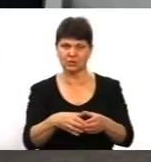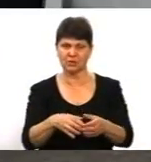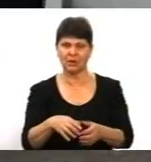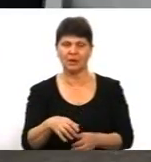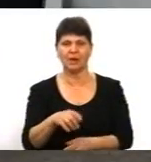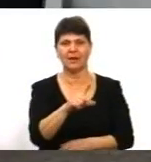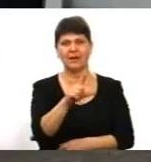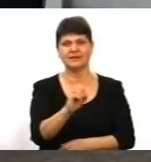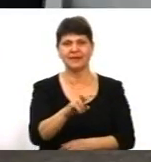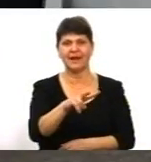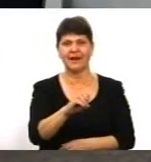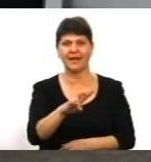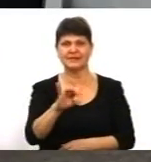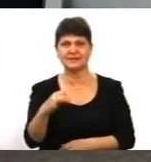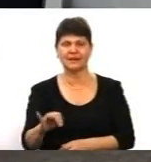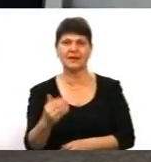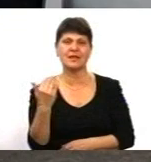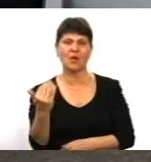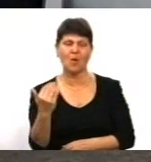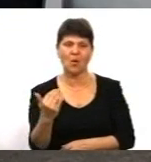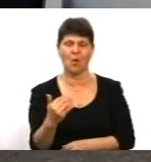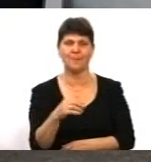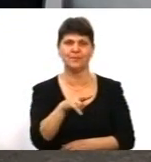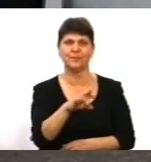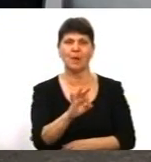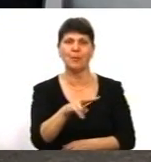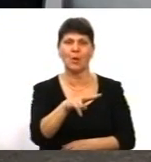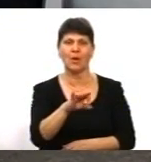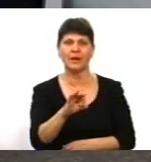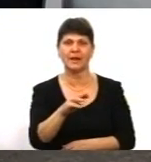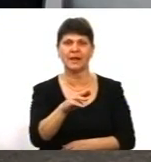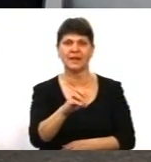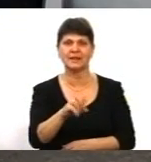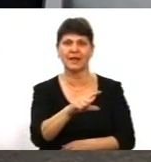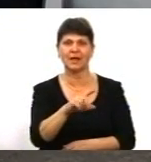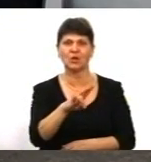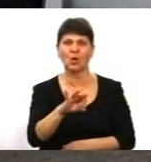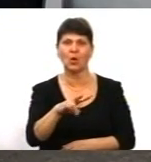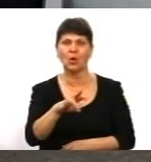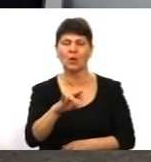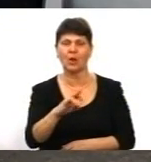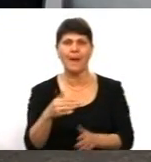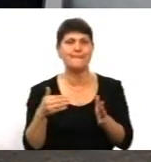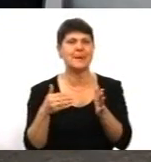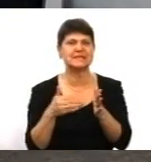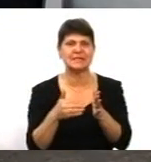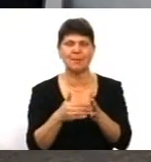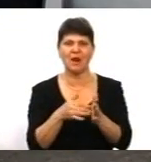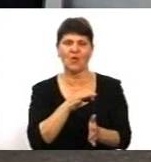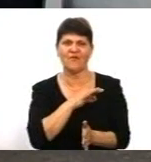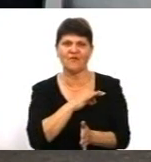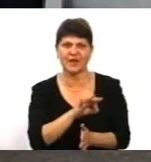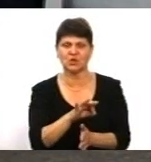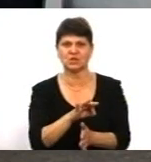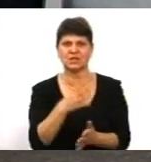політтехнологи максимально використали і мобілізували свою аудиторію і максимально